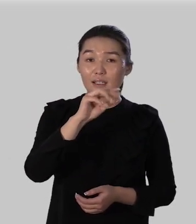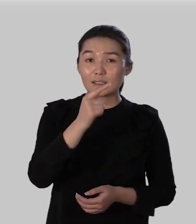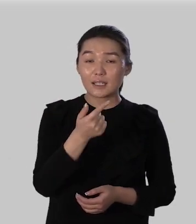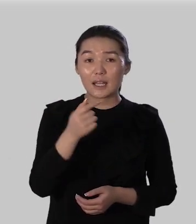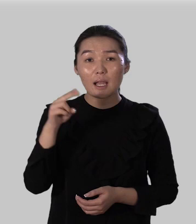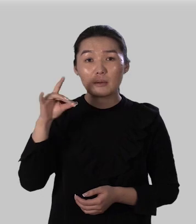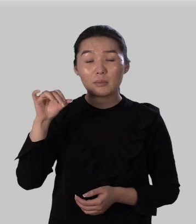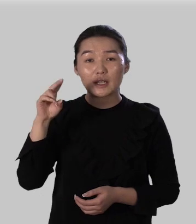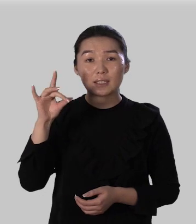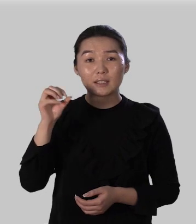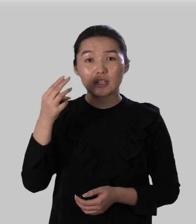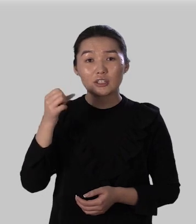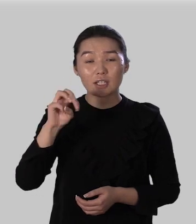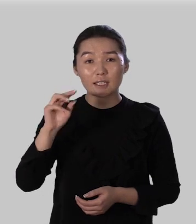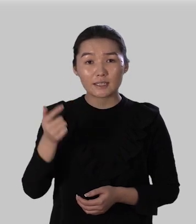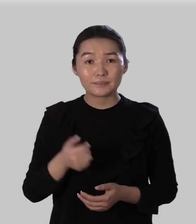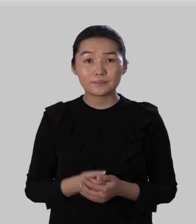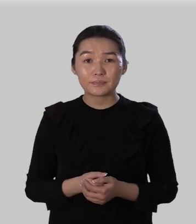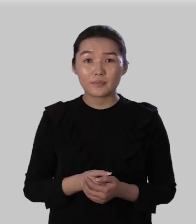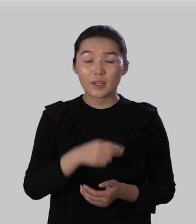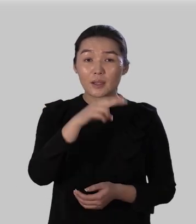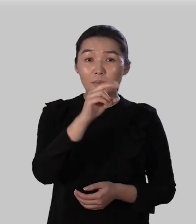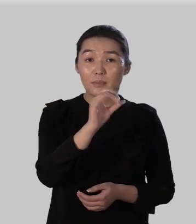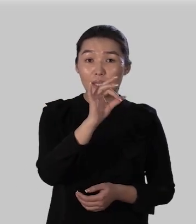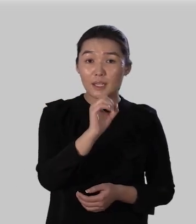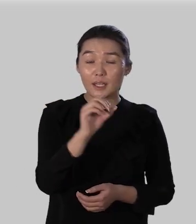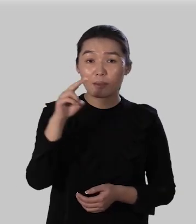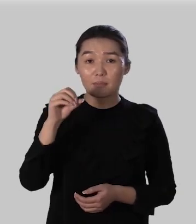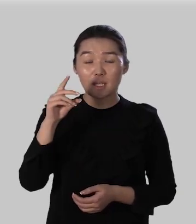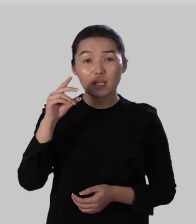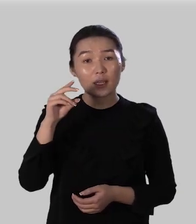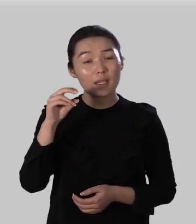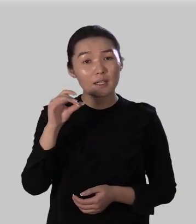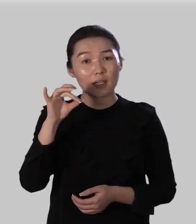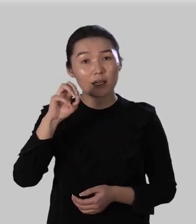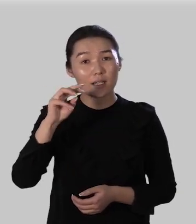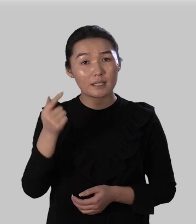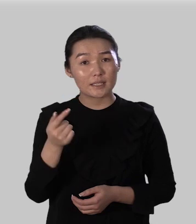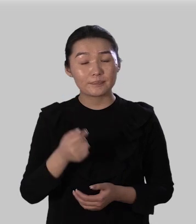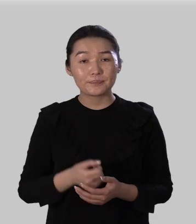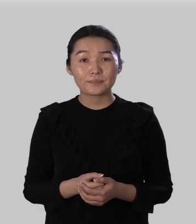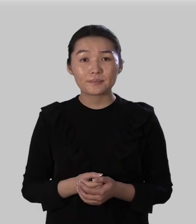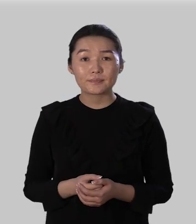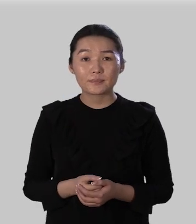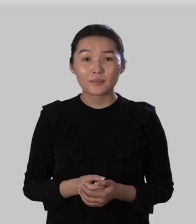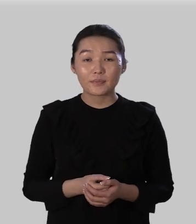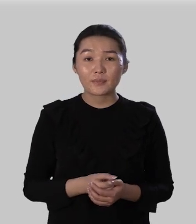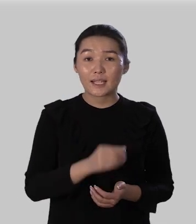предшественник предрешать пере перелить перекос